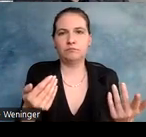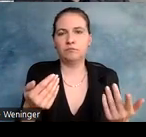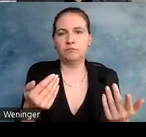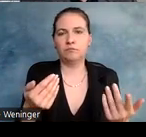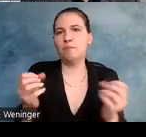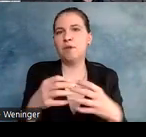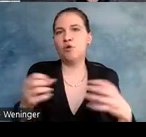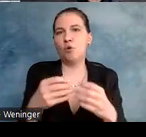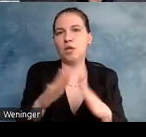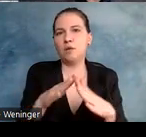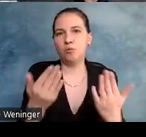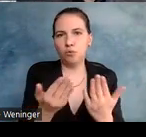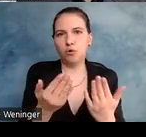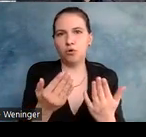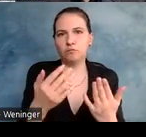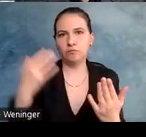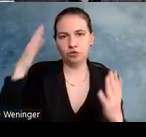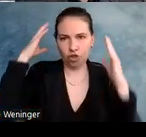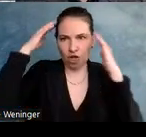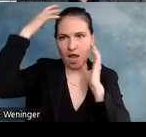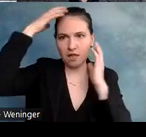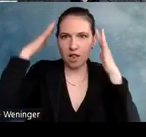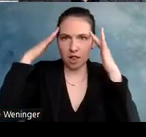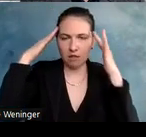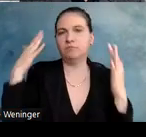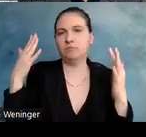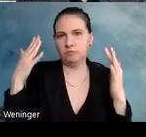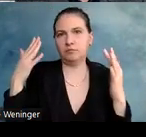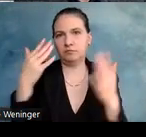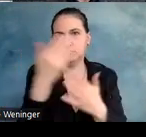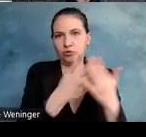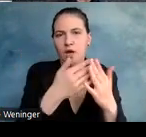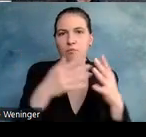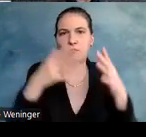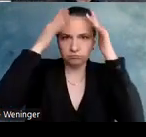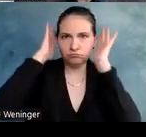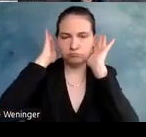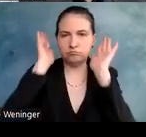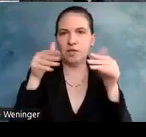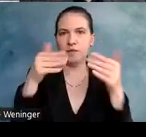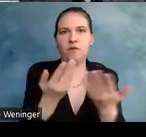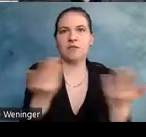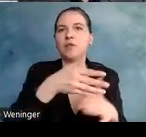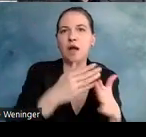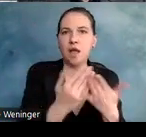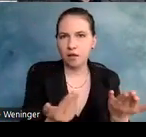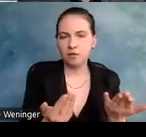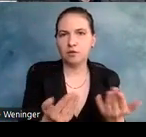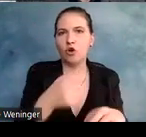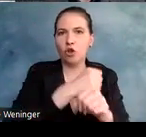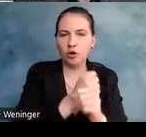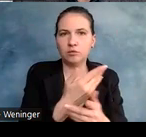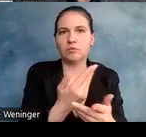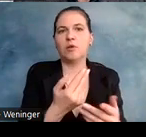Biologiebuch sein, eines Schädels, was für Regionen, also was für Teilen der besteht, das ist nur ein Beispiel, sowas oder eine